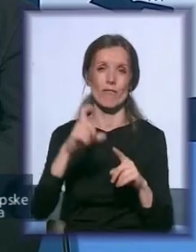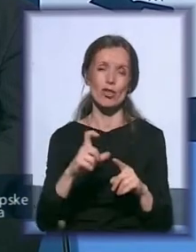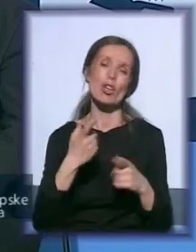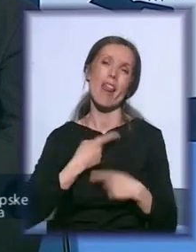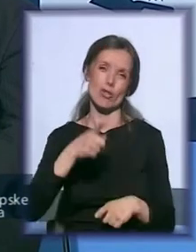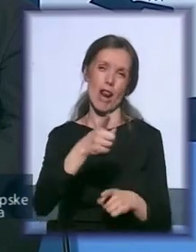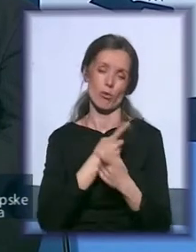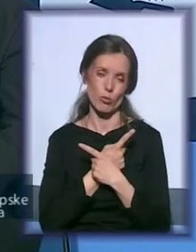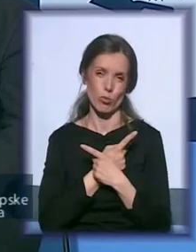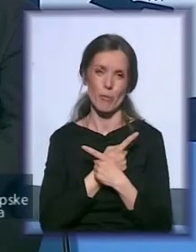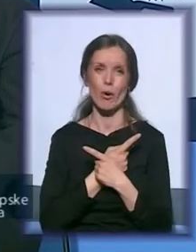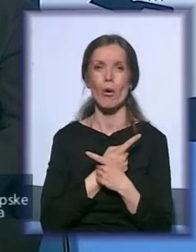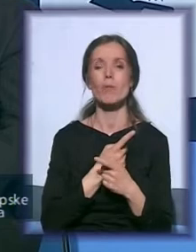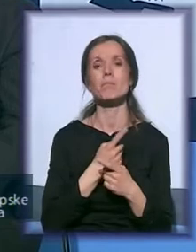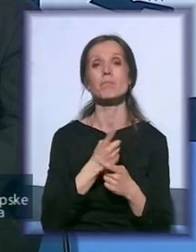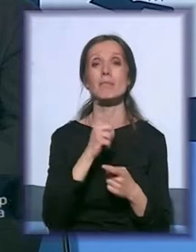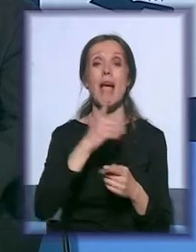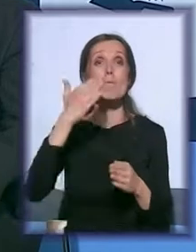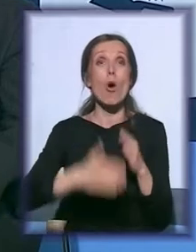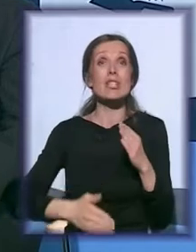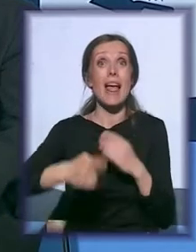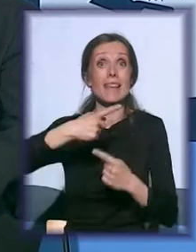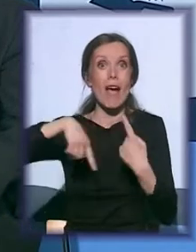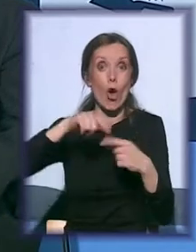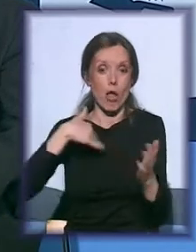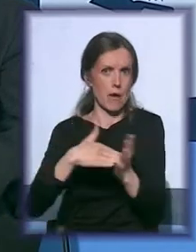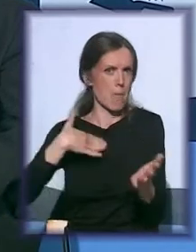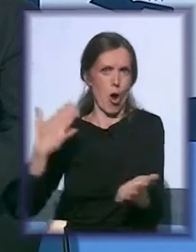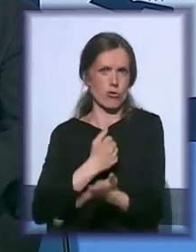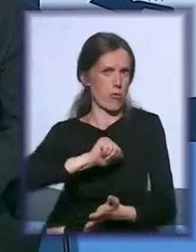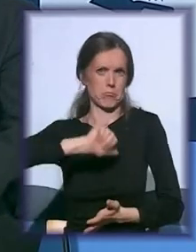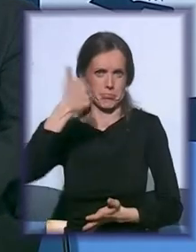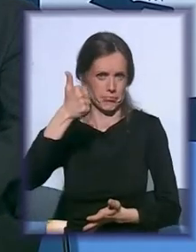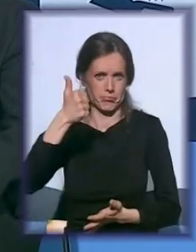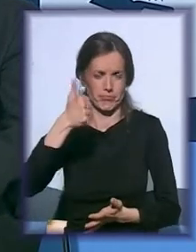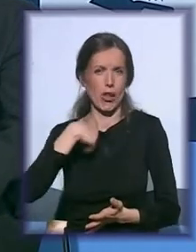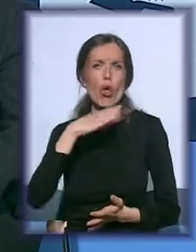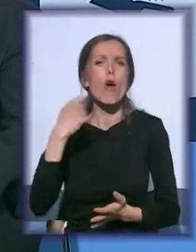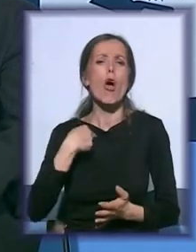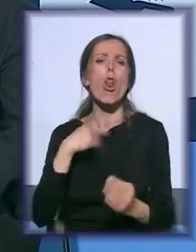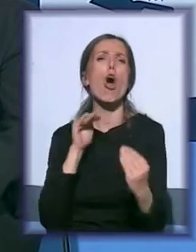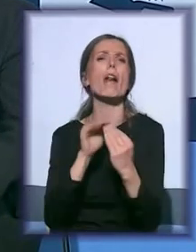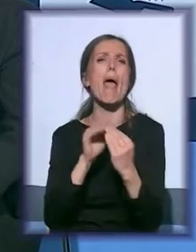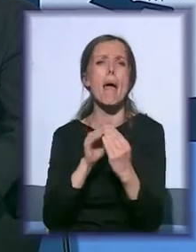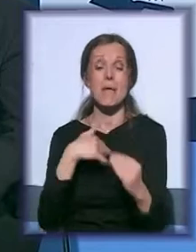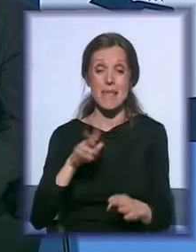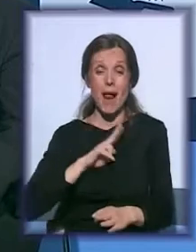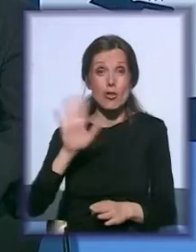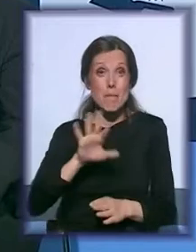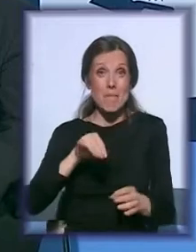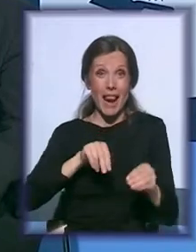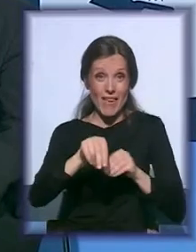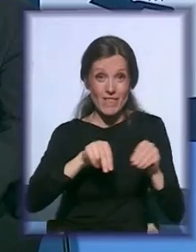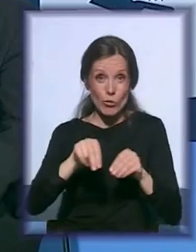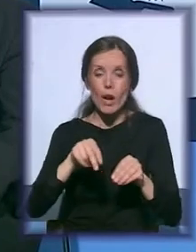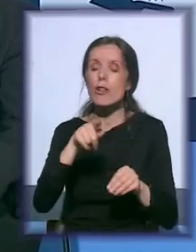spokojni. Igrali smo zadnje kolo, ja sam trebao da osvojim titulu majstorska kandata, dovoljno mi bio Remi. Imao sam bele figure, međutim to je za mene